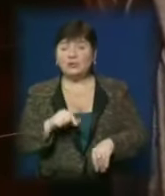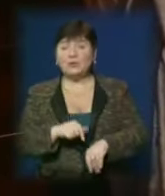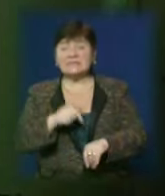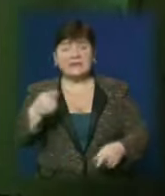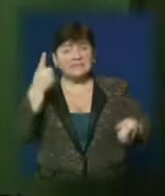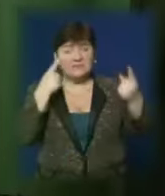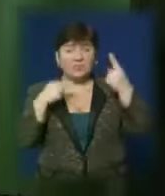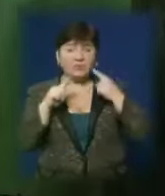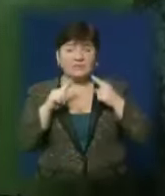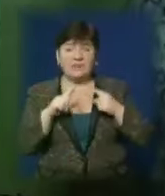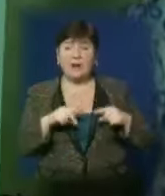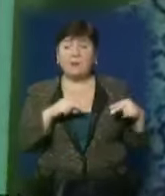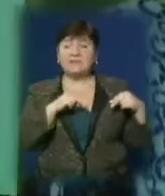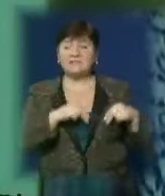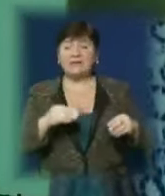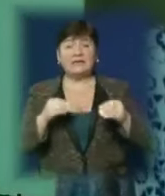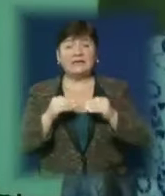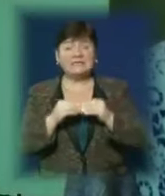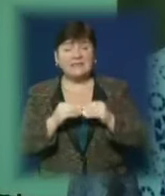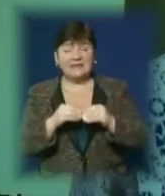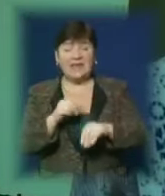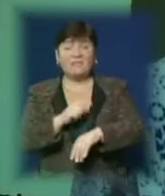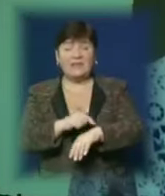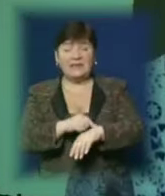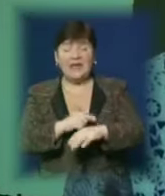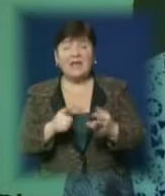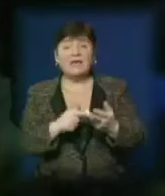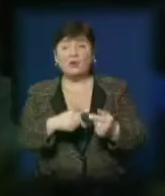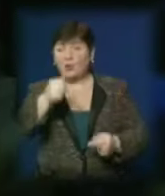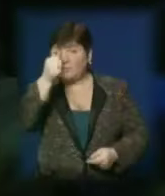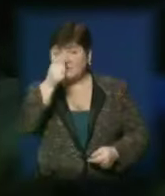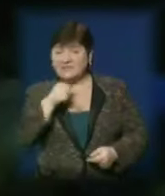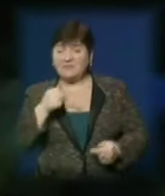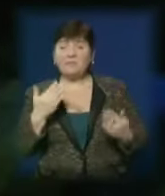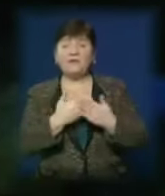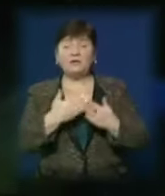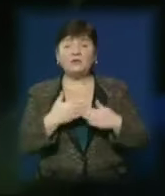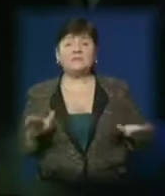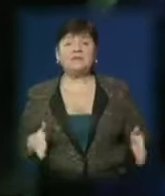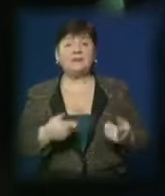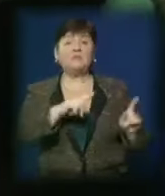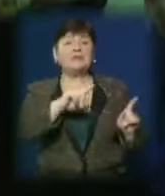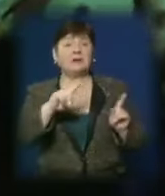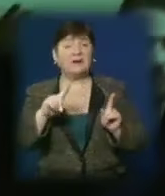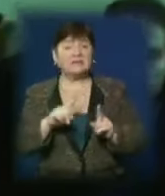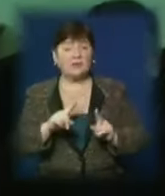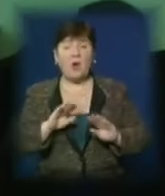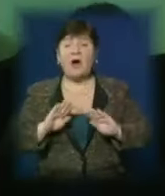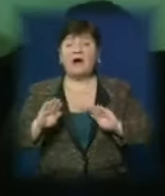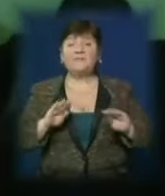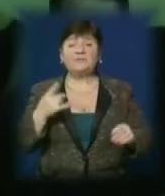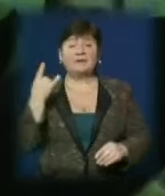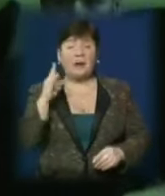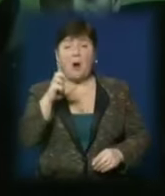творчістю. Працювали над десятихвилинним фільмом впродовж кількох місяців. Стрічку створили за підтримки Закарпатського академічного театру